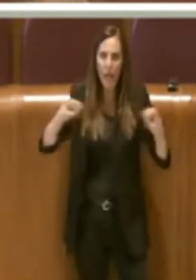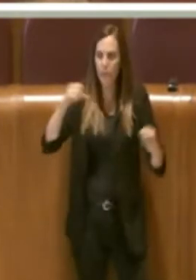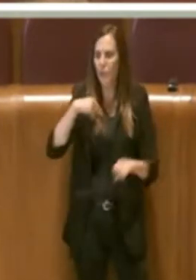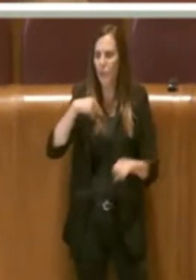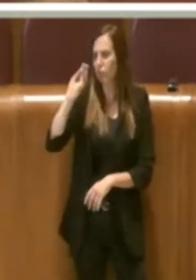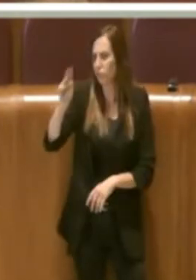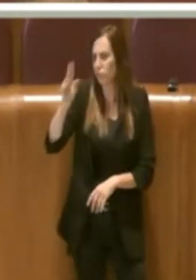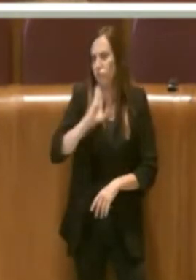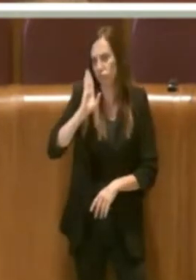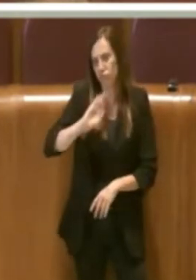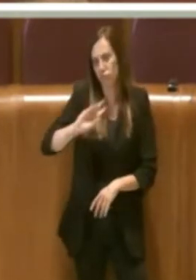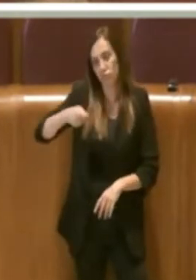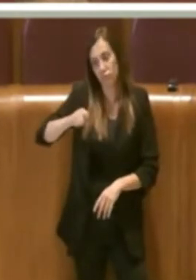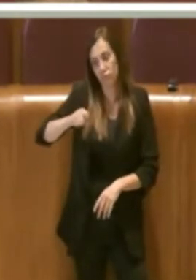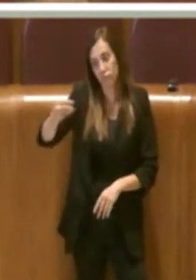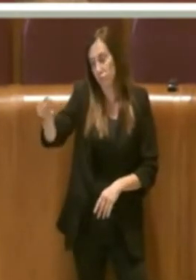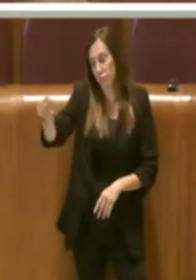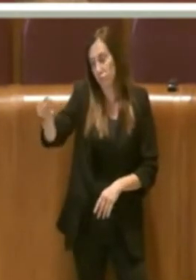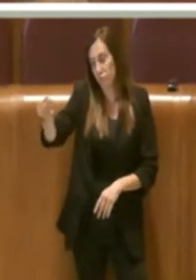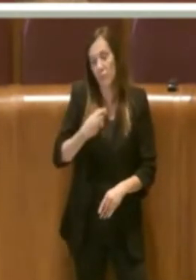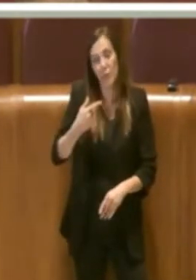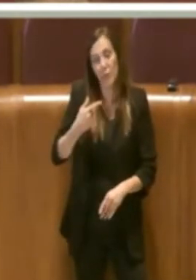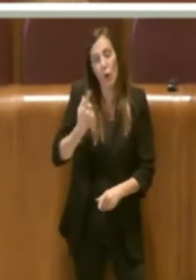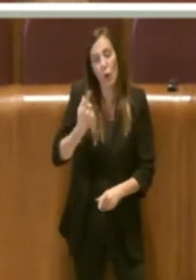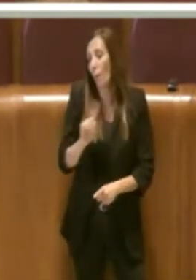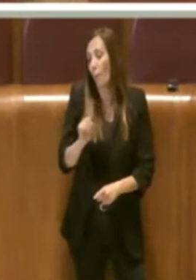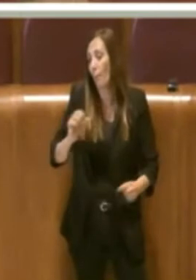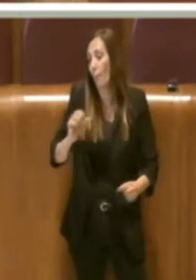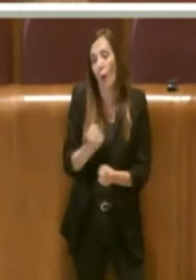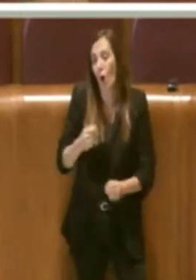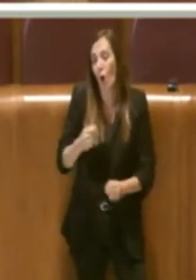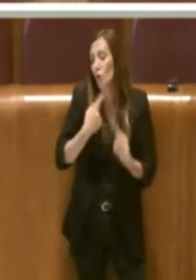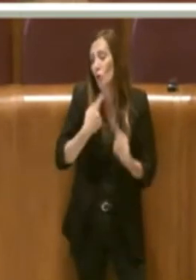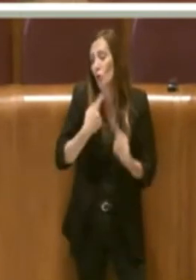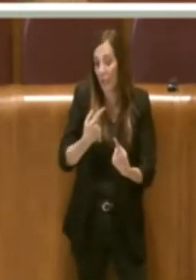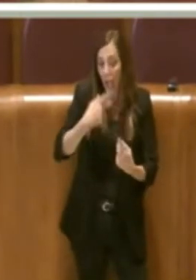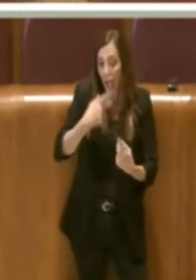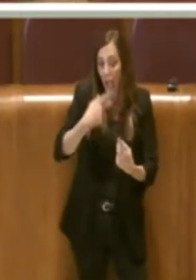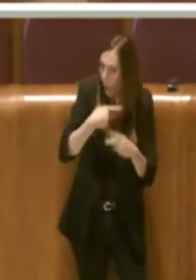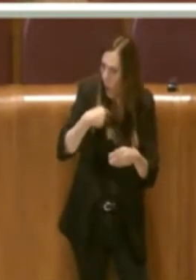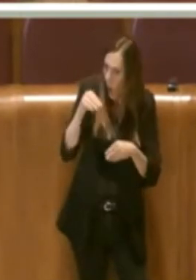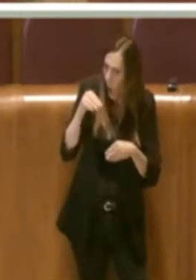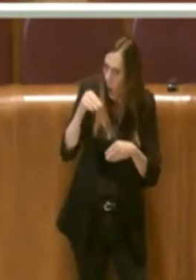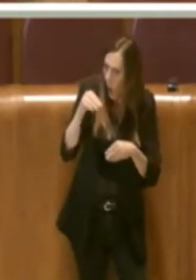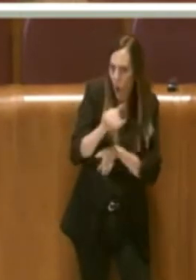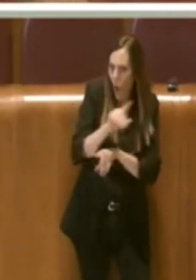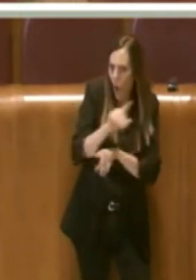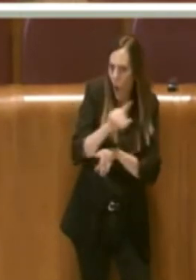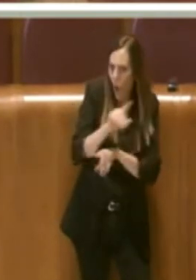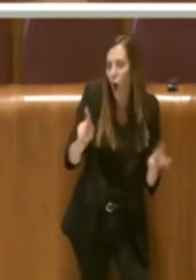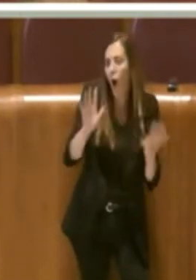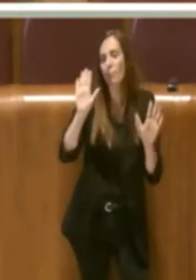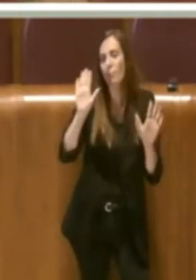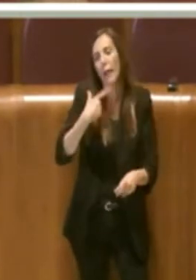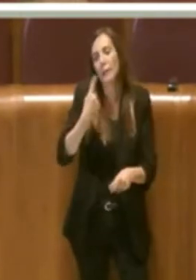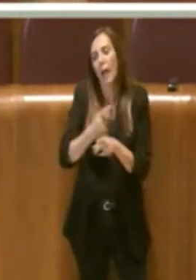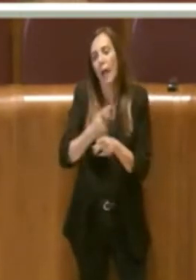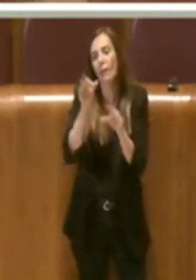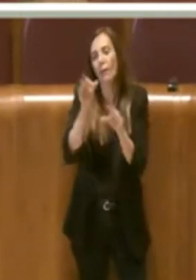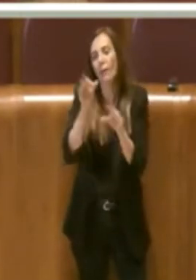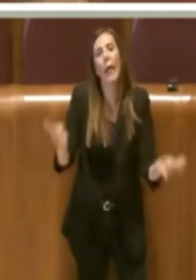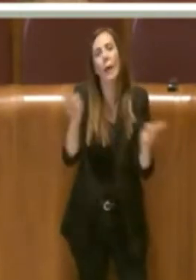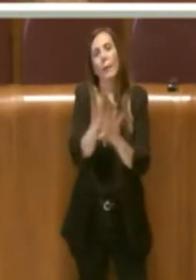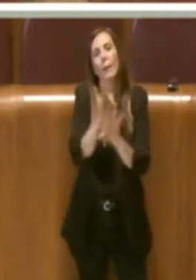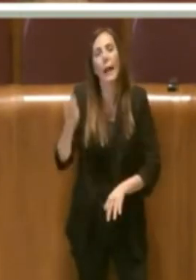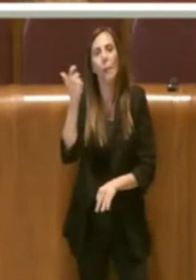potevo aspettare, non avrei fatto votare ma comunque dovevo aprire perché non c'erano i